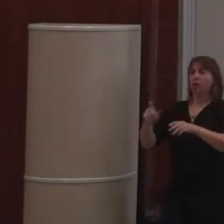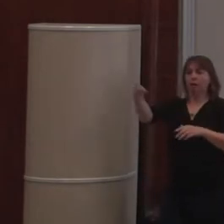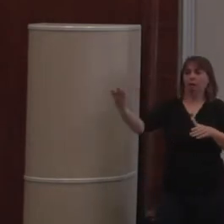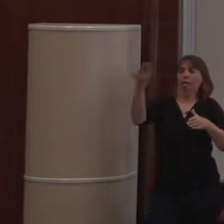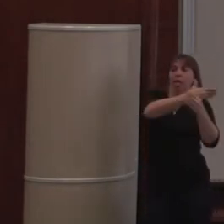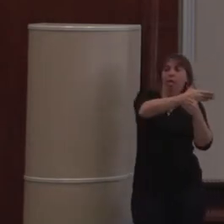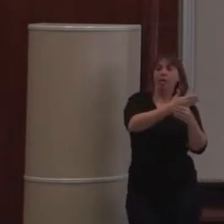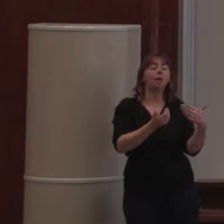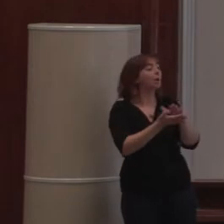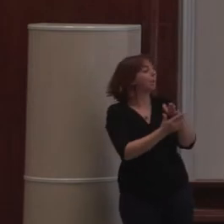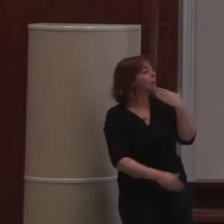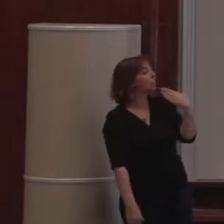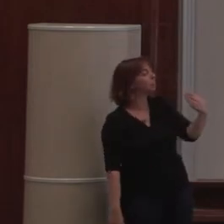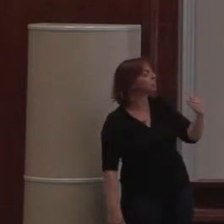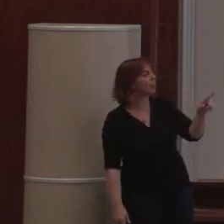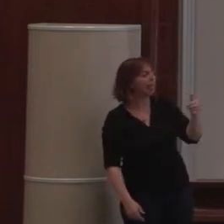Salut.